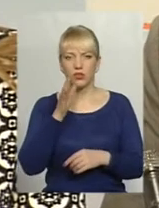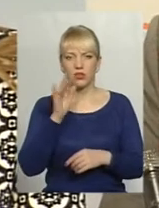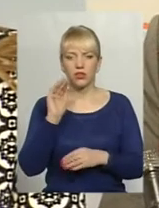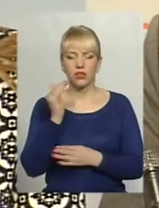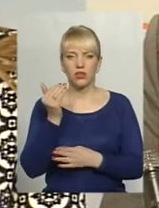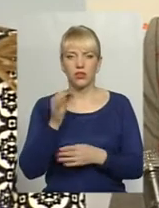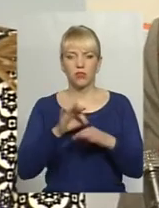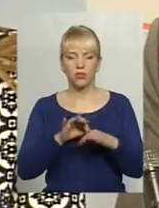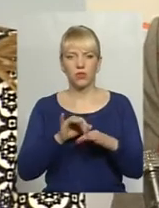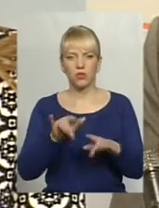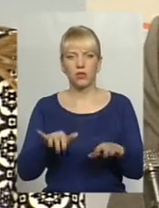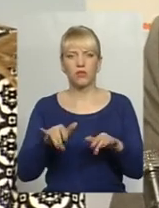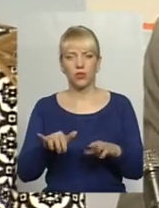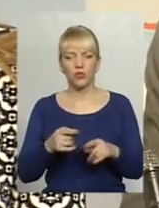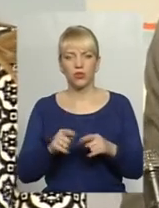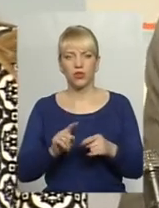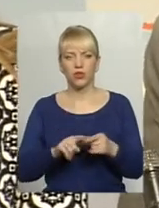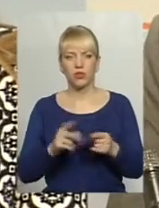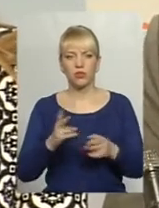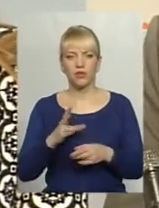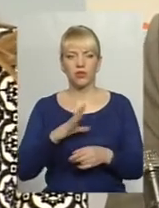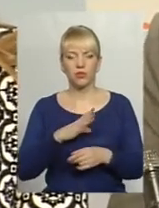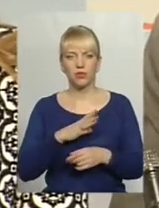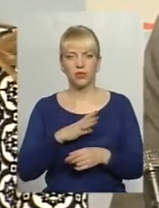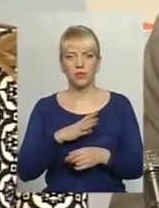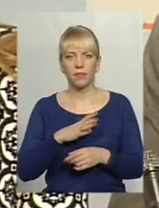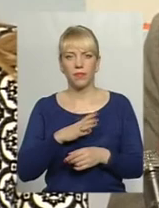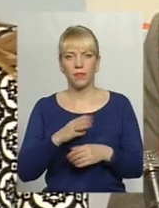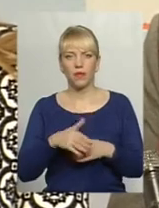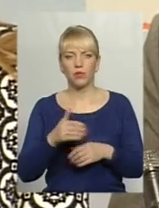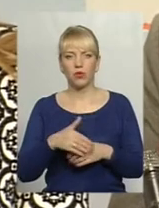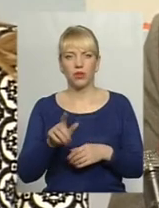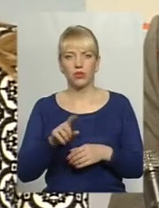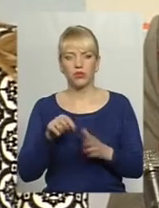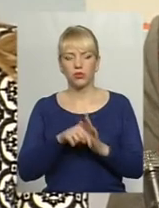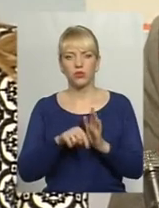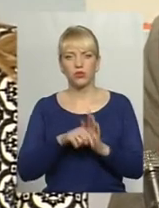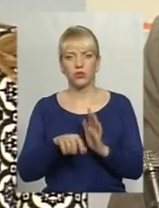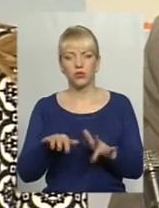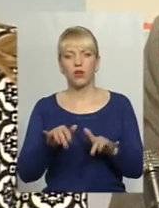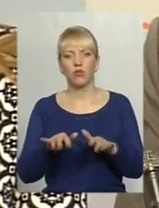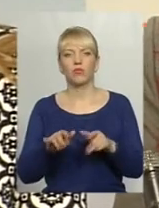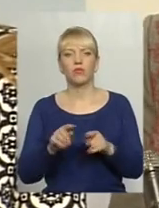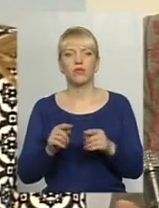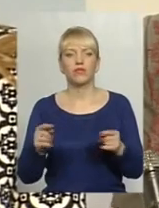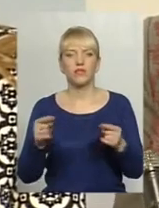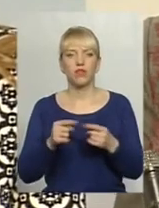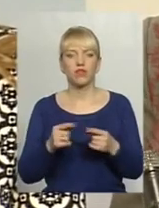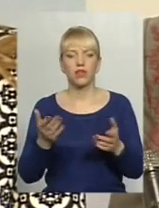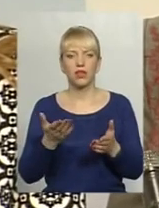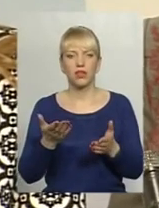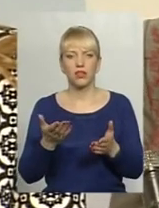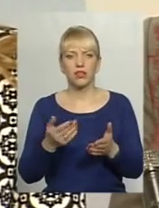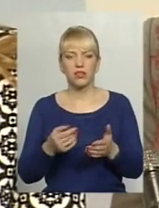проводила в комп'ютері, то це, відповідно, повинно бути покарання, що стосується комп'ютера, встановити якісь певні